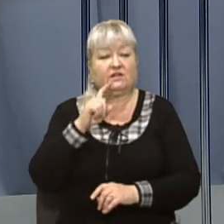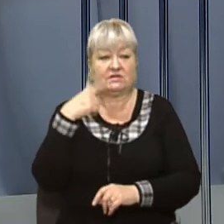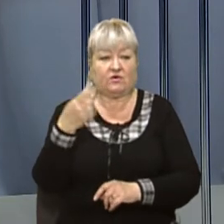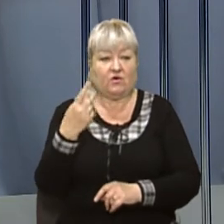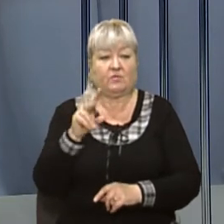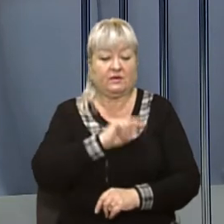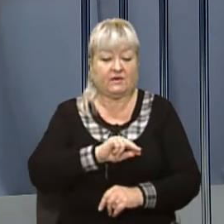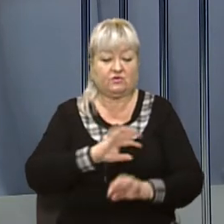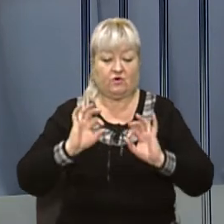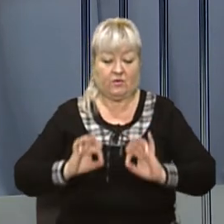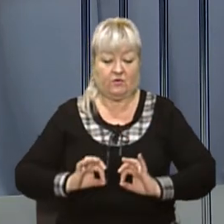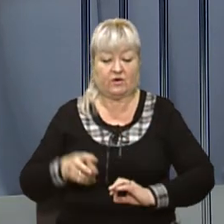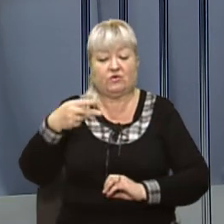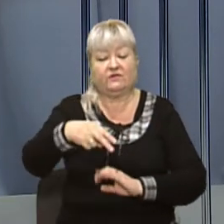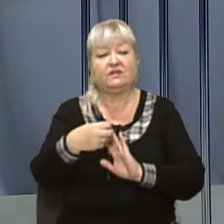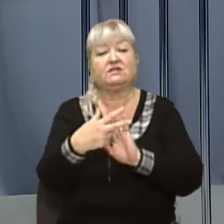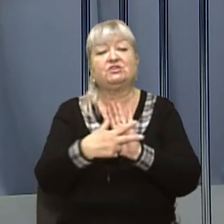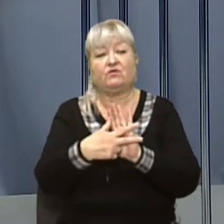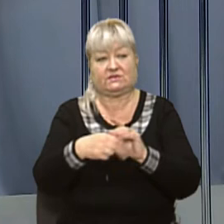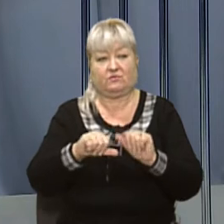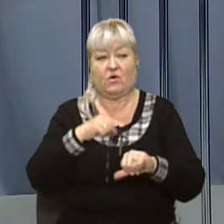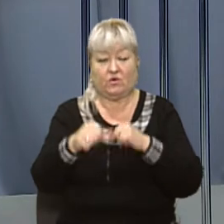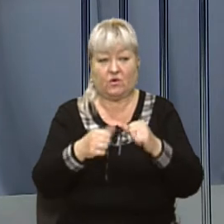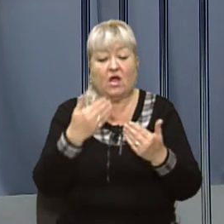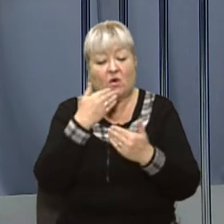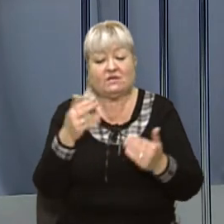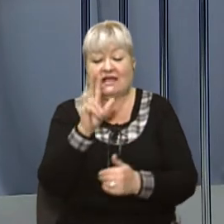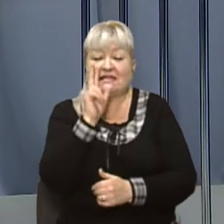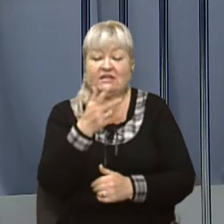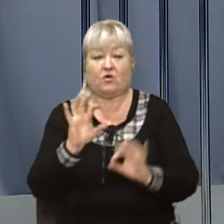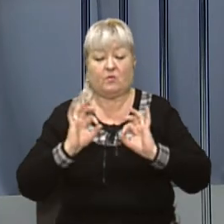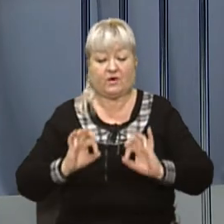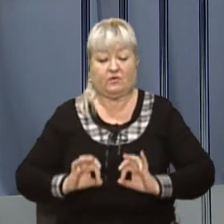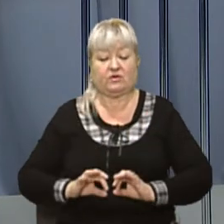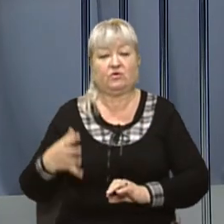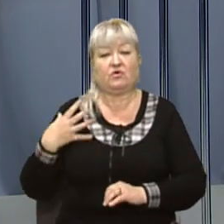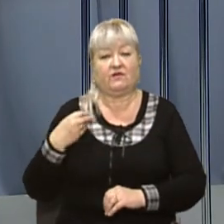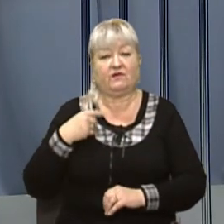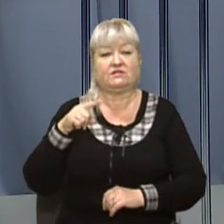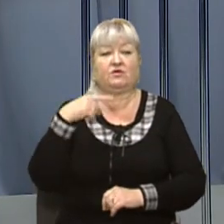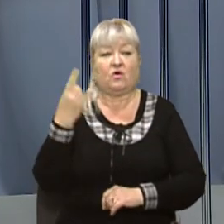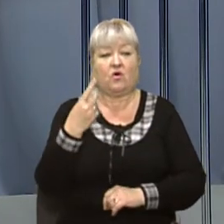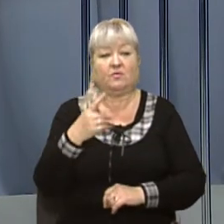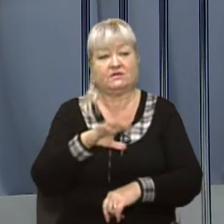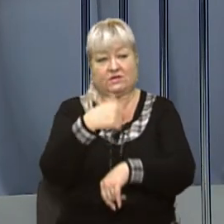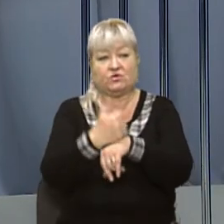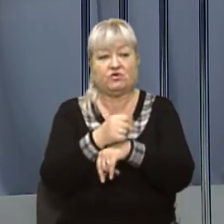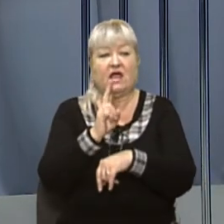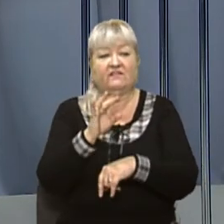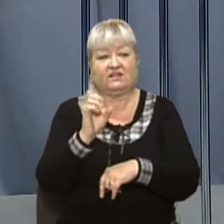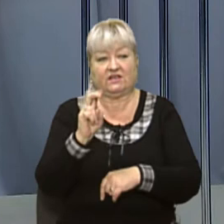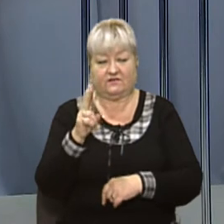прокуратурі із 2008 року. Нагадає, останні три роки прокуратуру Львівської області очолював Юрій Квятківський.